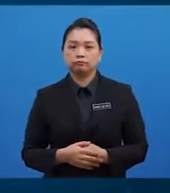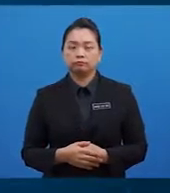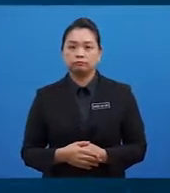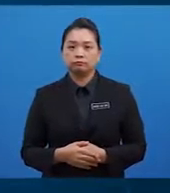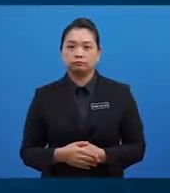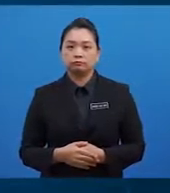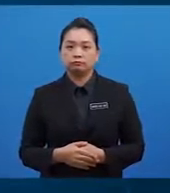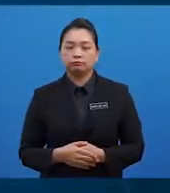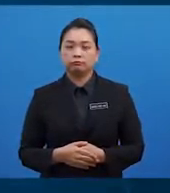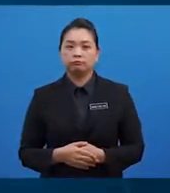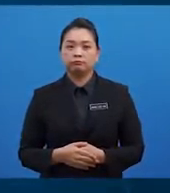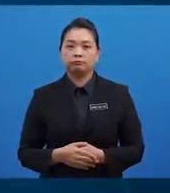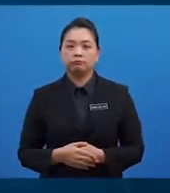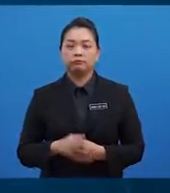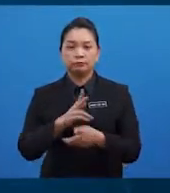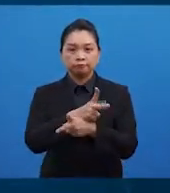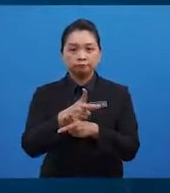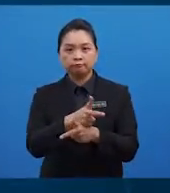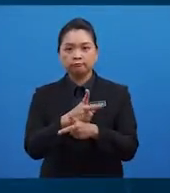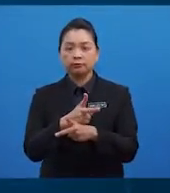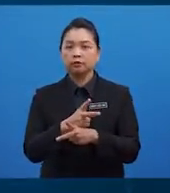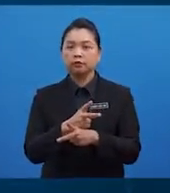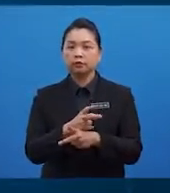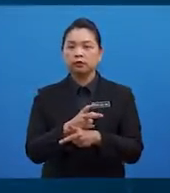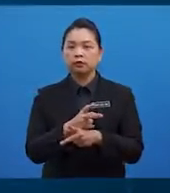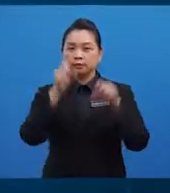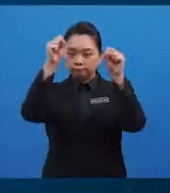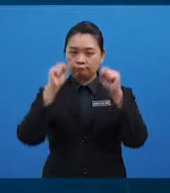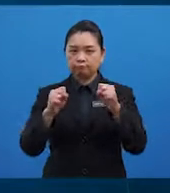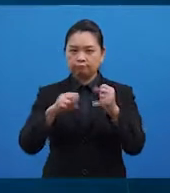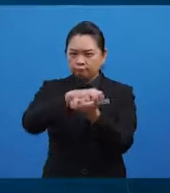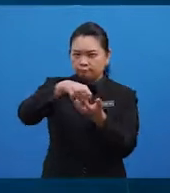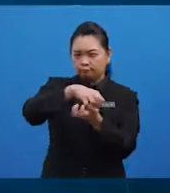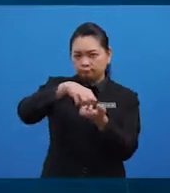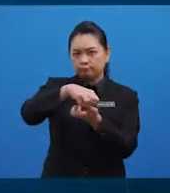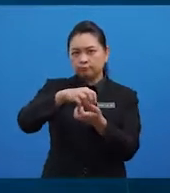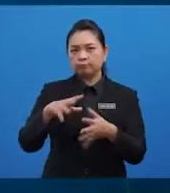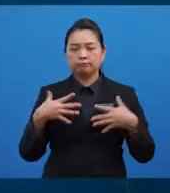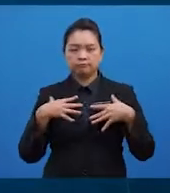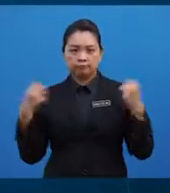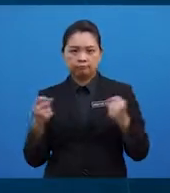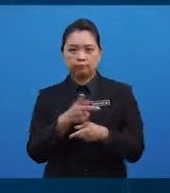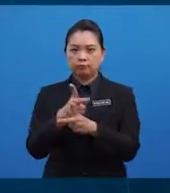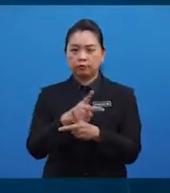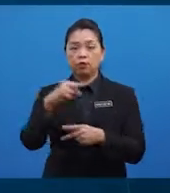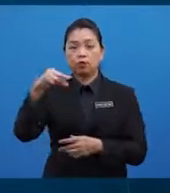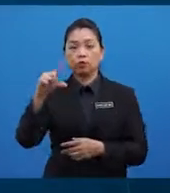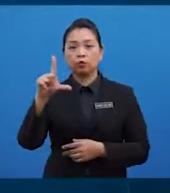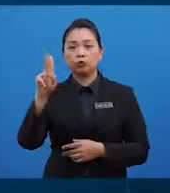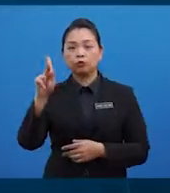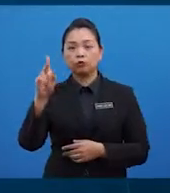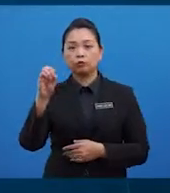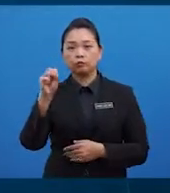Serat berfungsi menjaga sistem percernaan yang sihat dan membantu mengawal